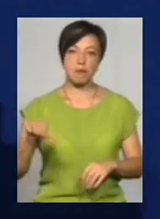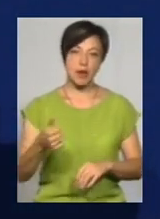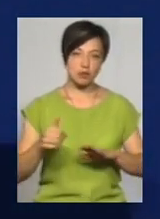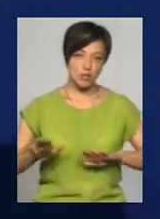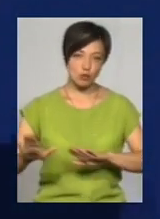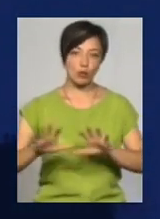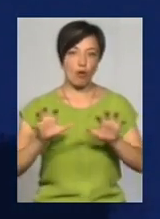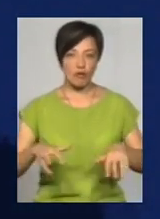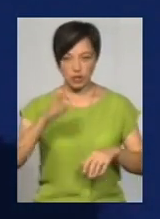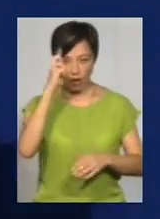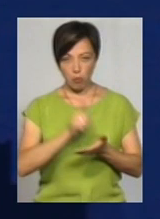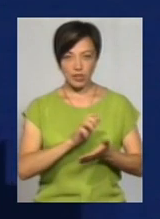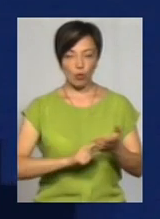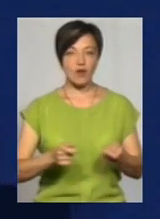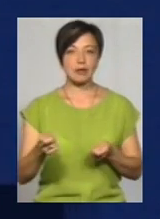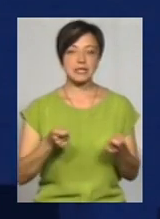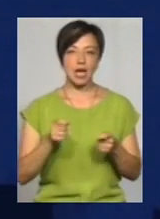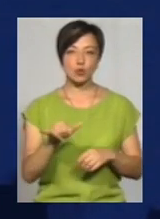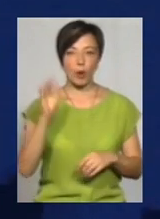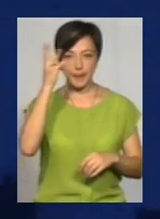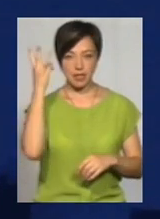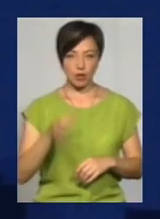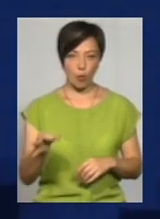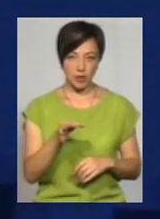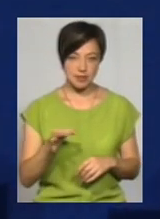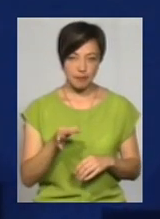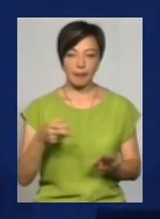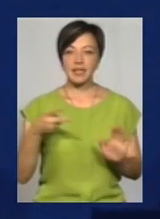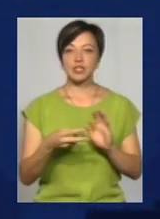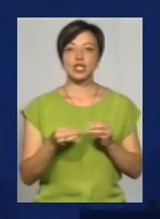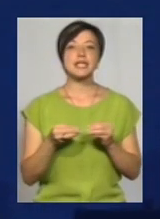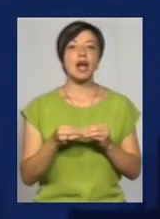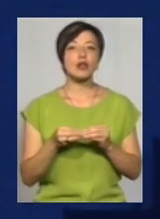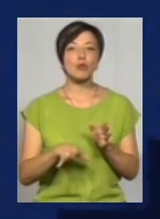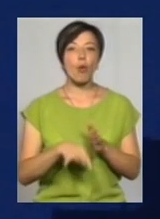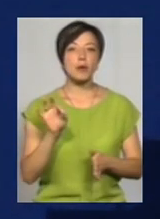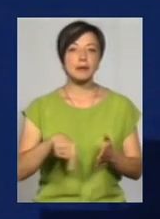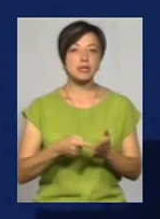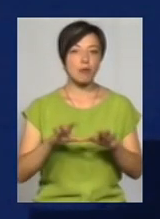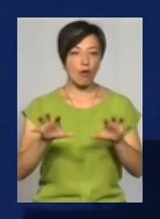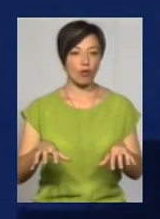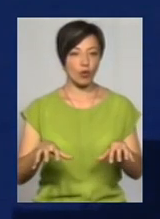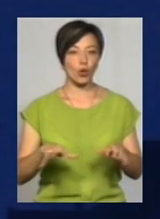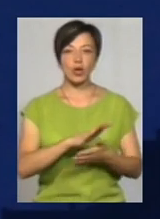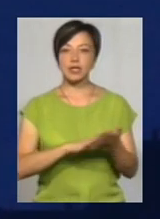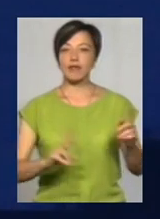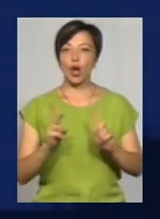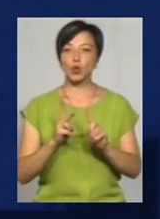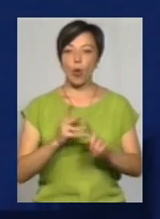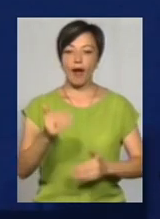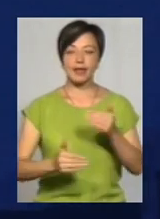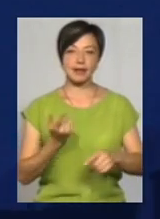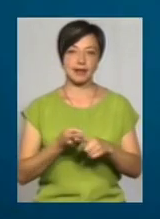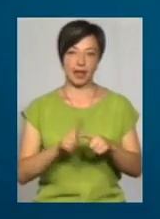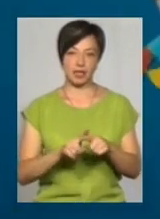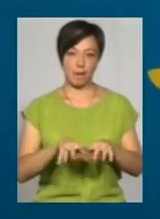заступником голови Державної податкової адміністрації у Хмельницькій області. У 2010-му обраний міським головою. Триває друга каденція на цій